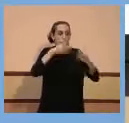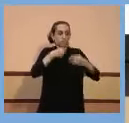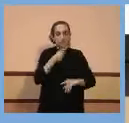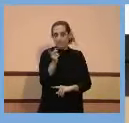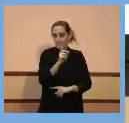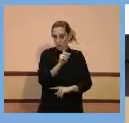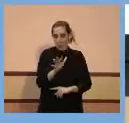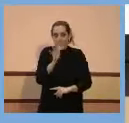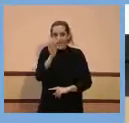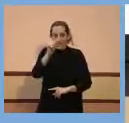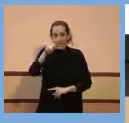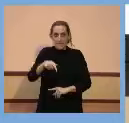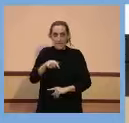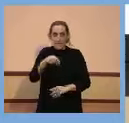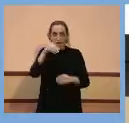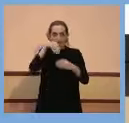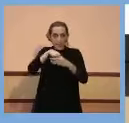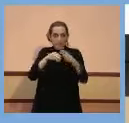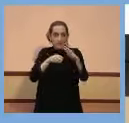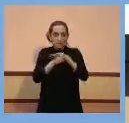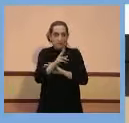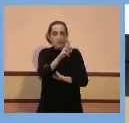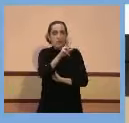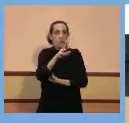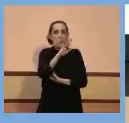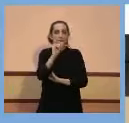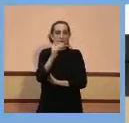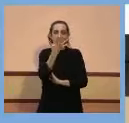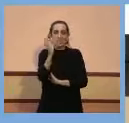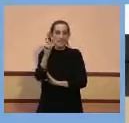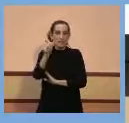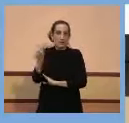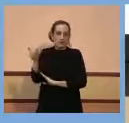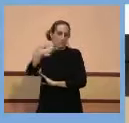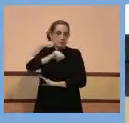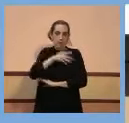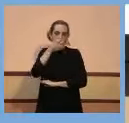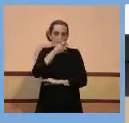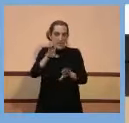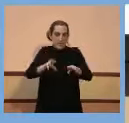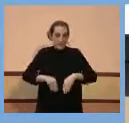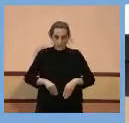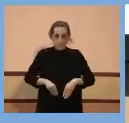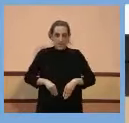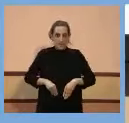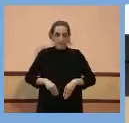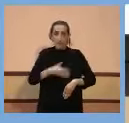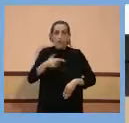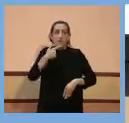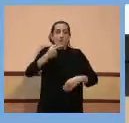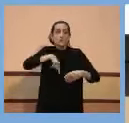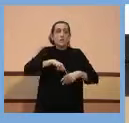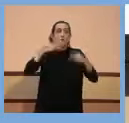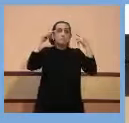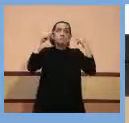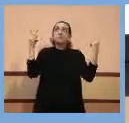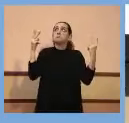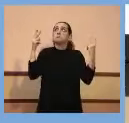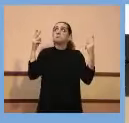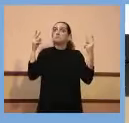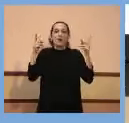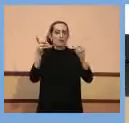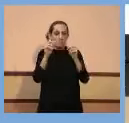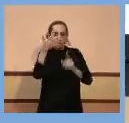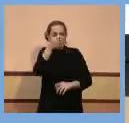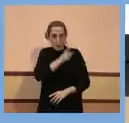persones ingressades, repeteixo, a les unitats de cures intensives. Per tant, aquí, sobretot, no podem abaixar la guàrdia. Sé que